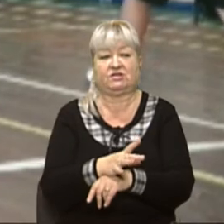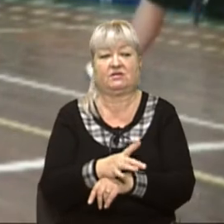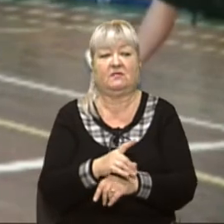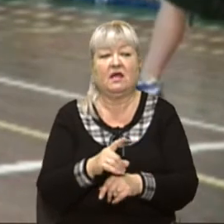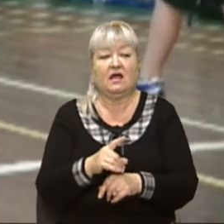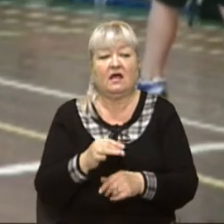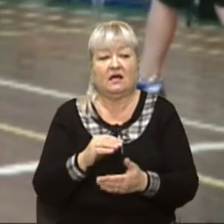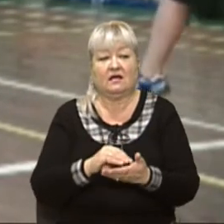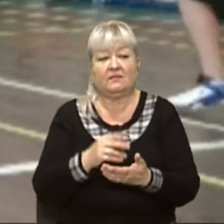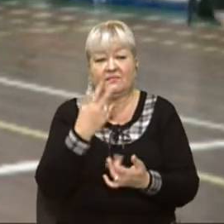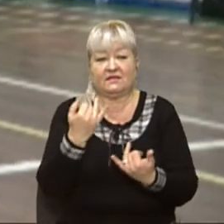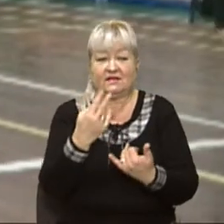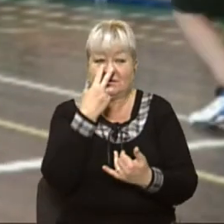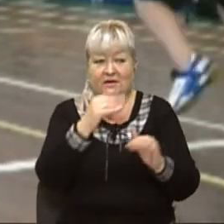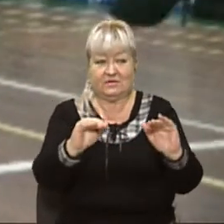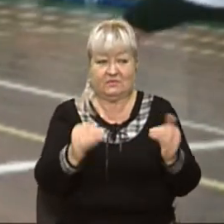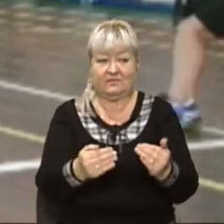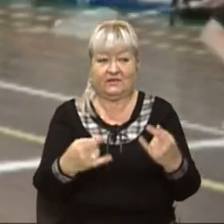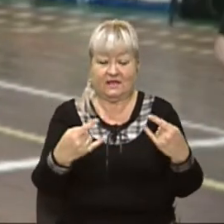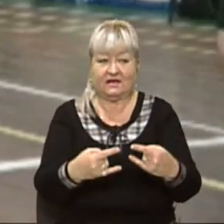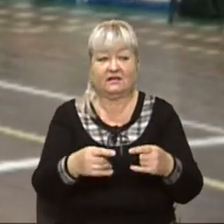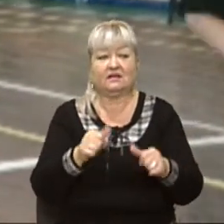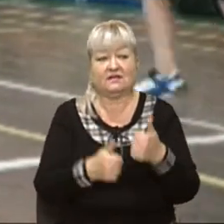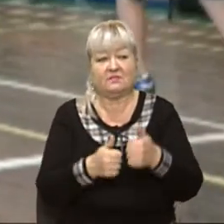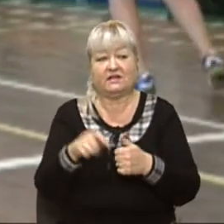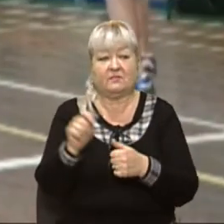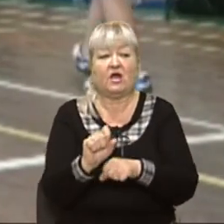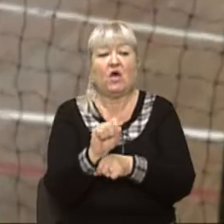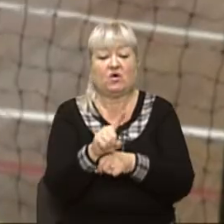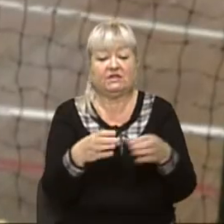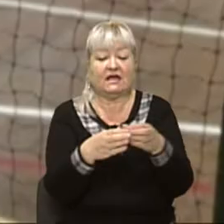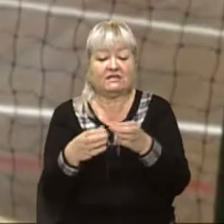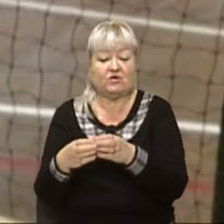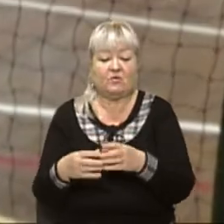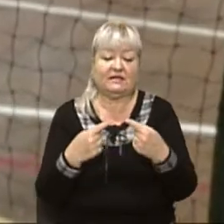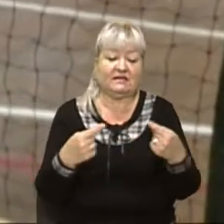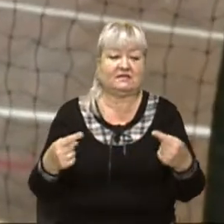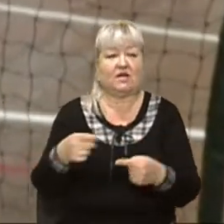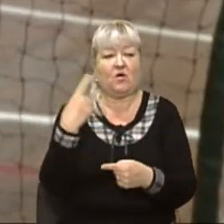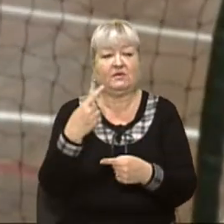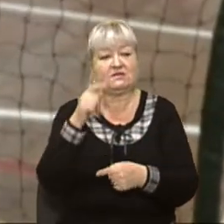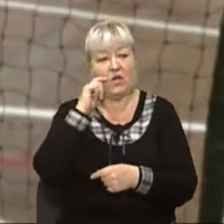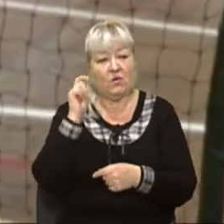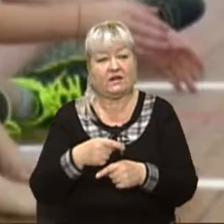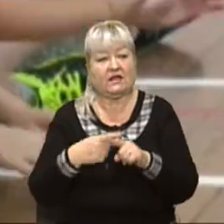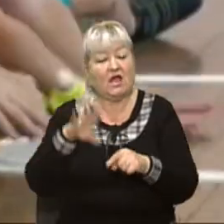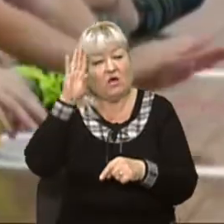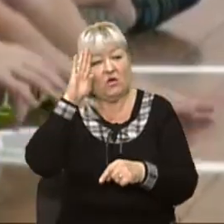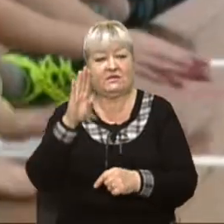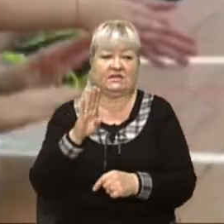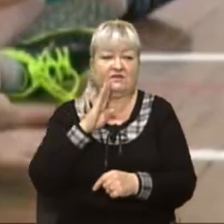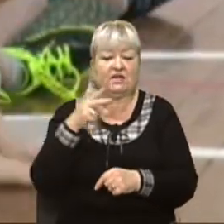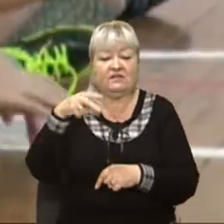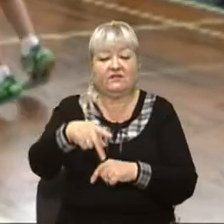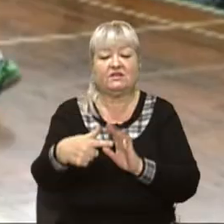чемпіонату зараз на ваших екранах. На змагання приїхали 11 команд із різних областей України. Це хлопці і дівчата